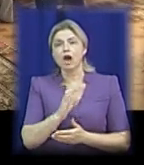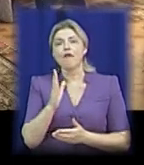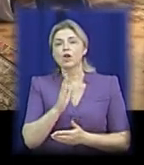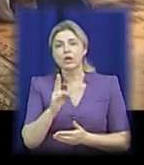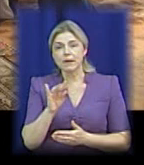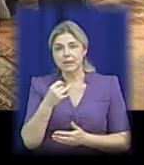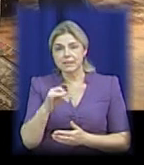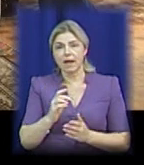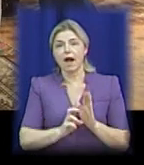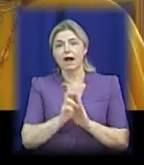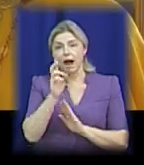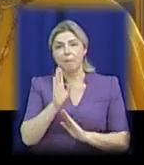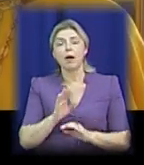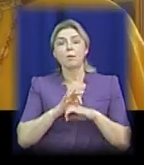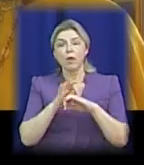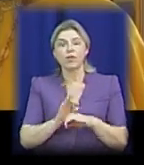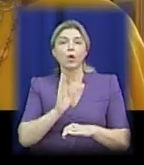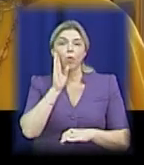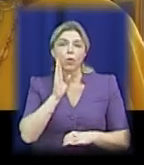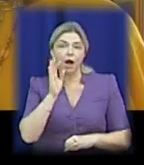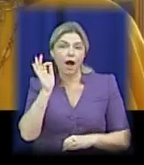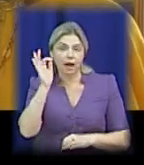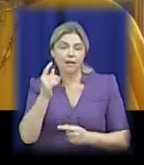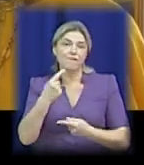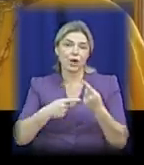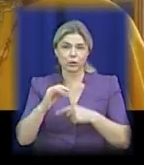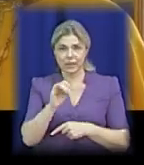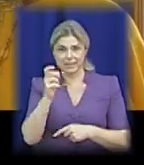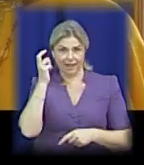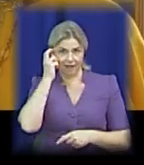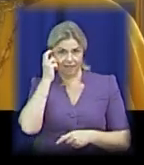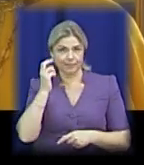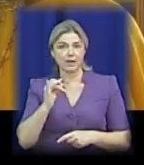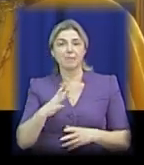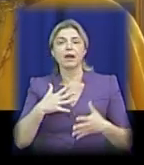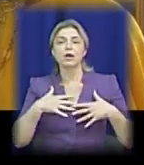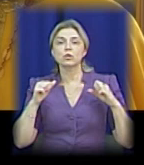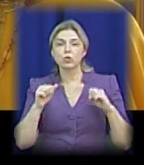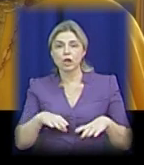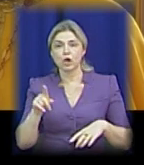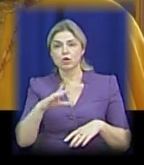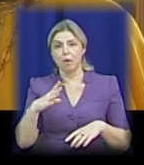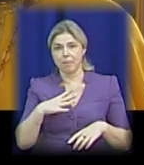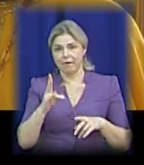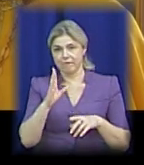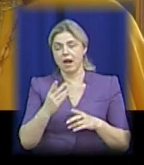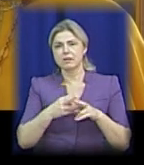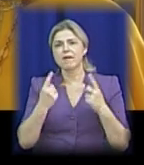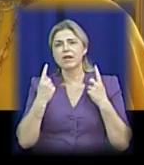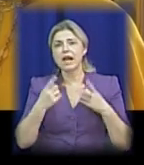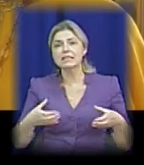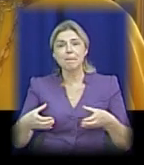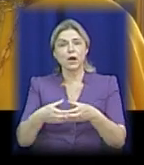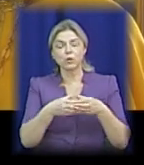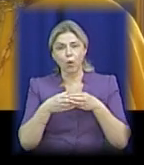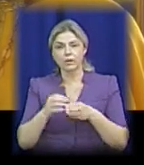вранці, повернувшись із Києва. Вимушені також були докласти зусиль для того, щоб бути у тій великій спільноті. І так